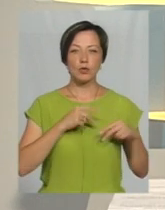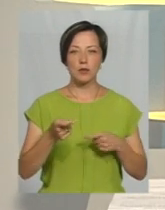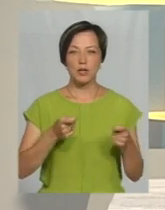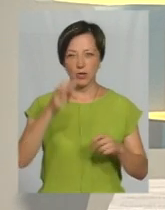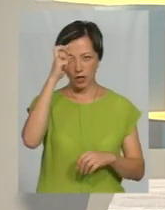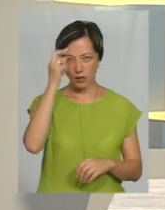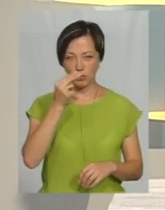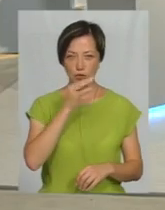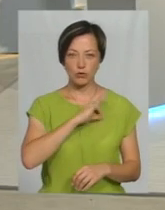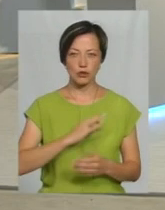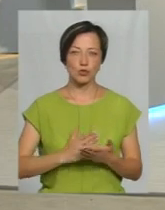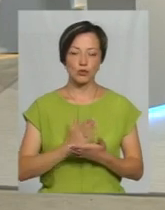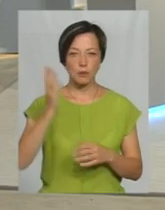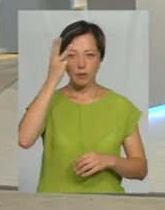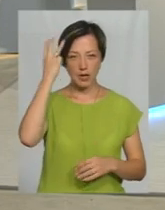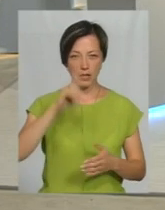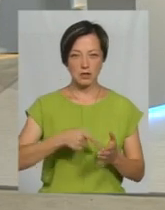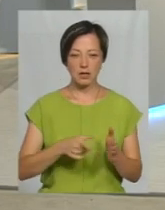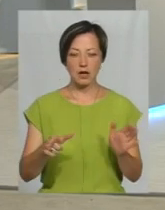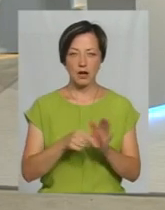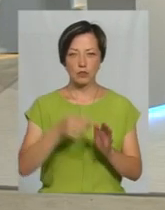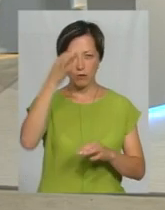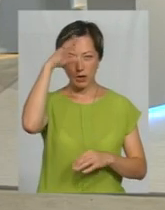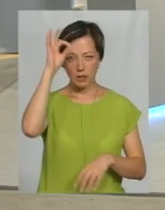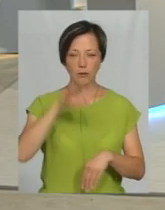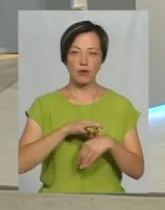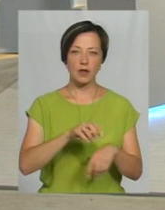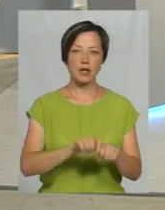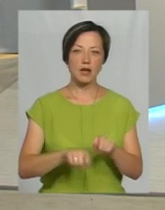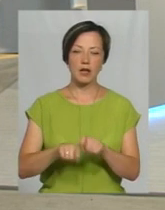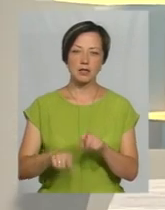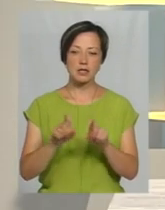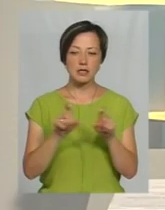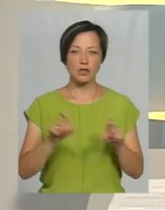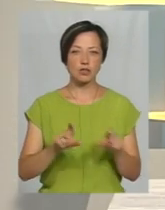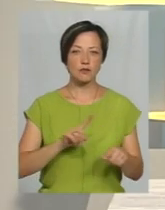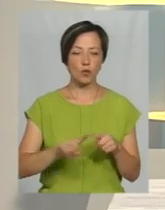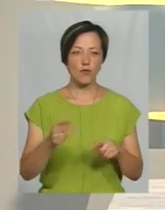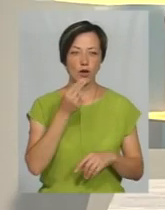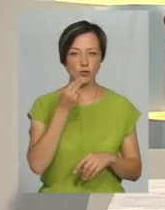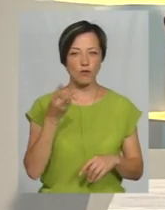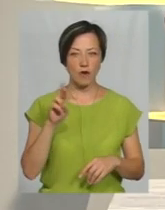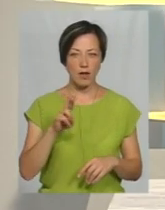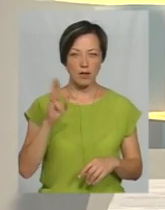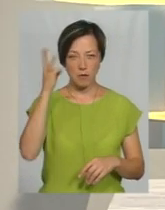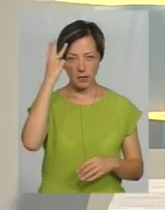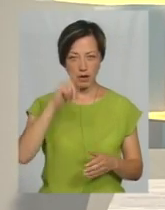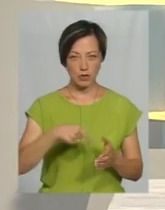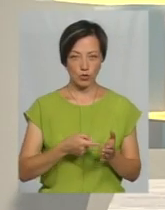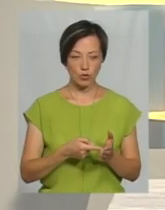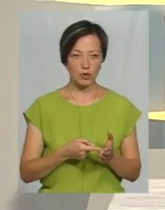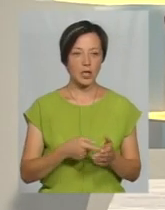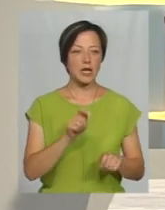Держпродспоживслужби у Хмельницькому разом з поліцією провели рейд закладами швидкого харчування обласного центру.